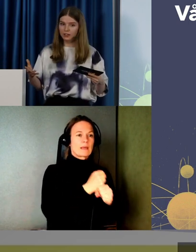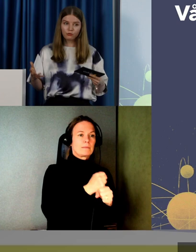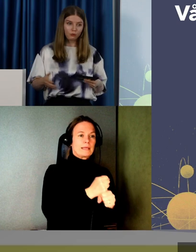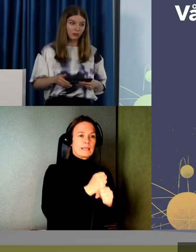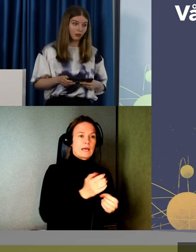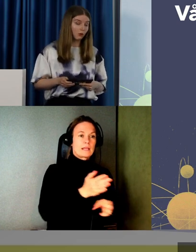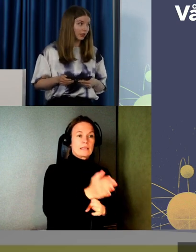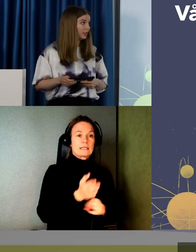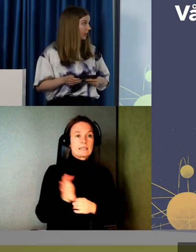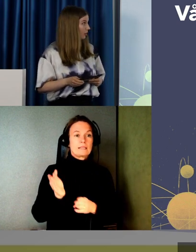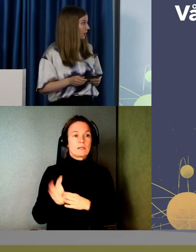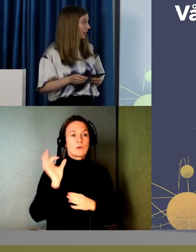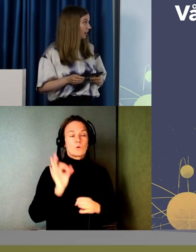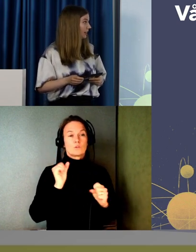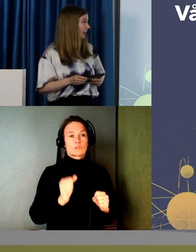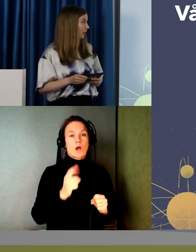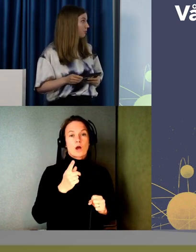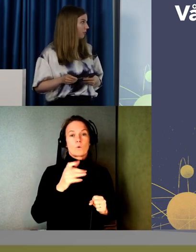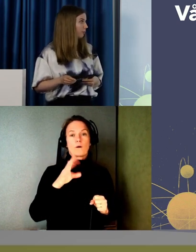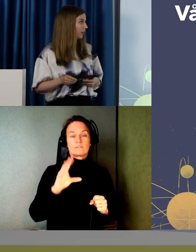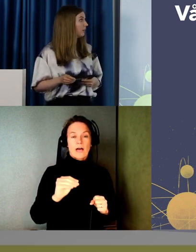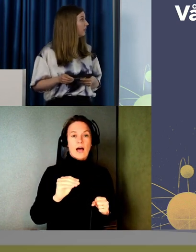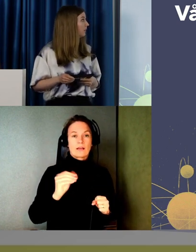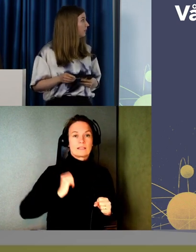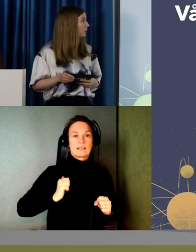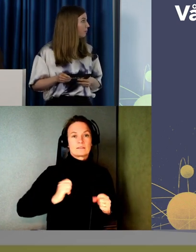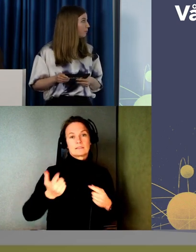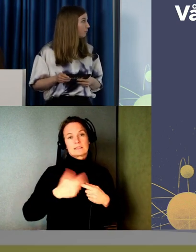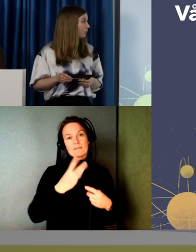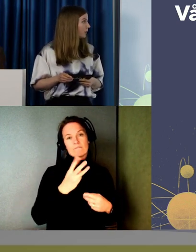Etablerade riktlinjer. För hur man ska koda tillgängligt. Tänka tillgängligt på webben.